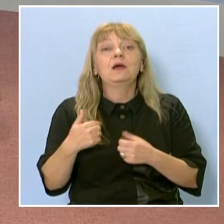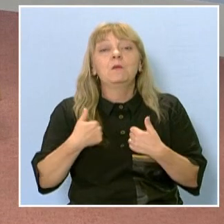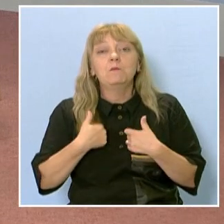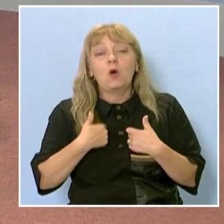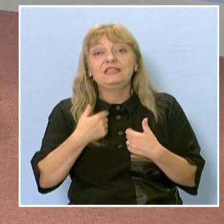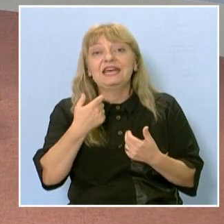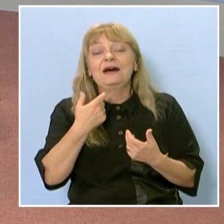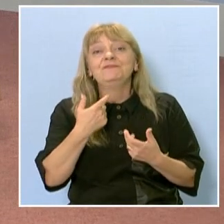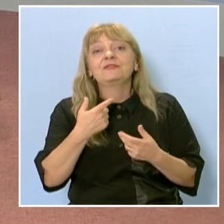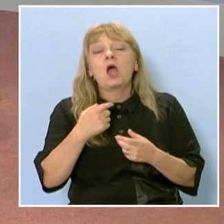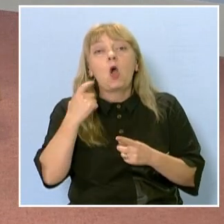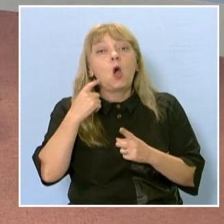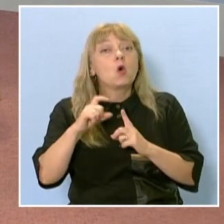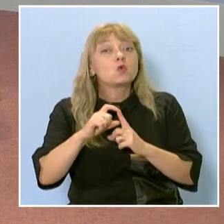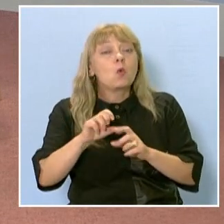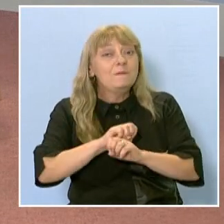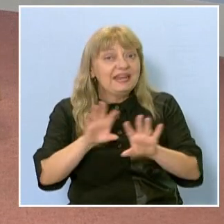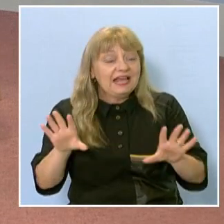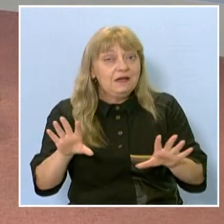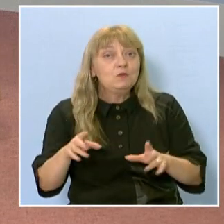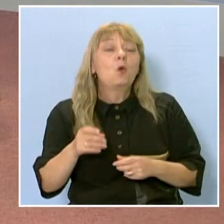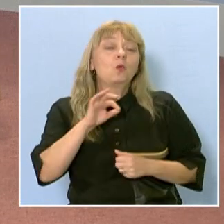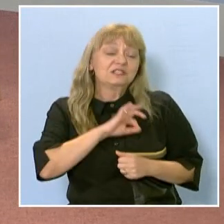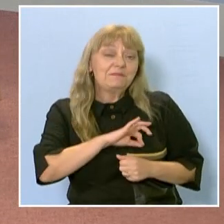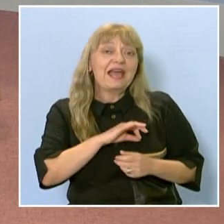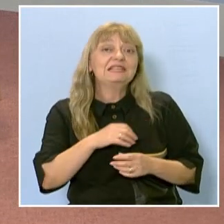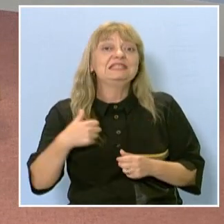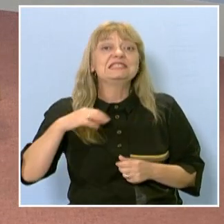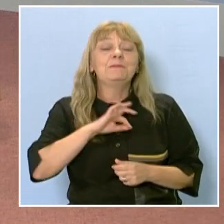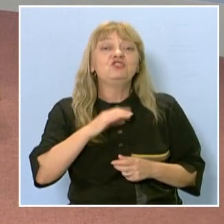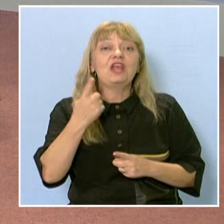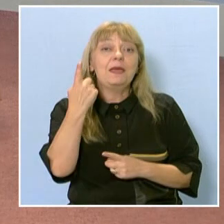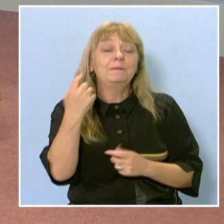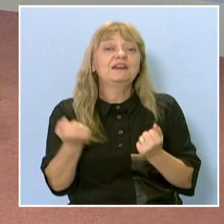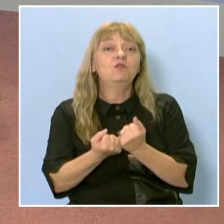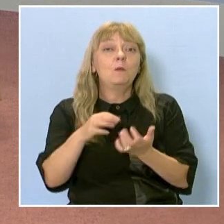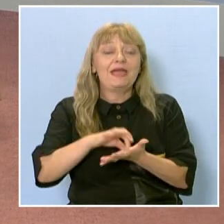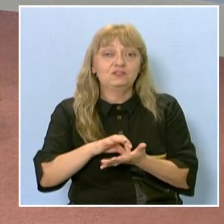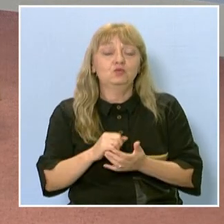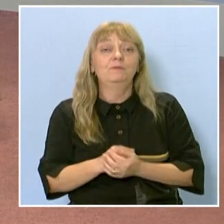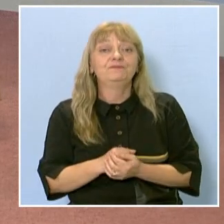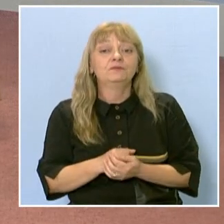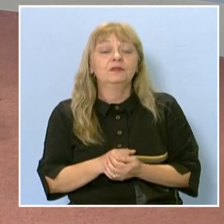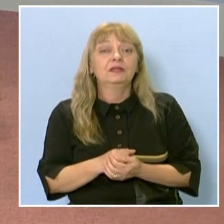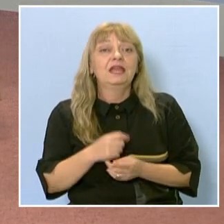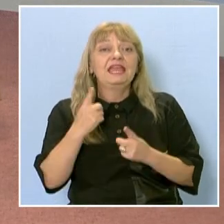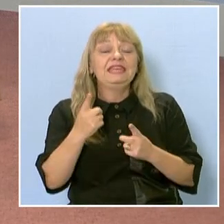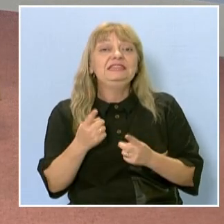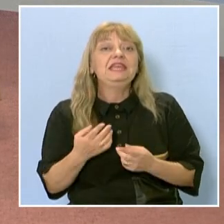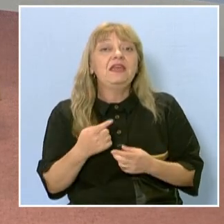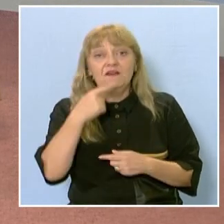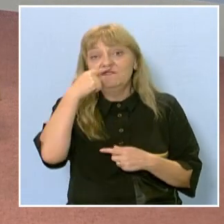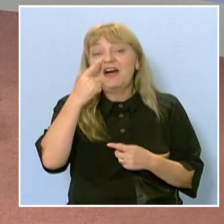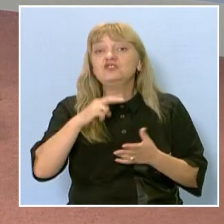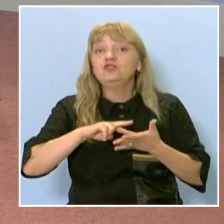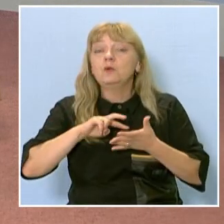освен това успява да спечеля и първо място. Темата, която представих, беше за едни актуални проблеми, които